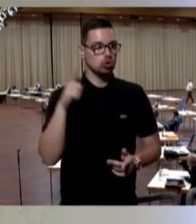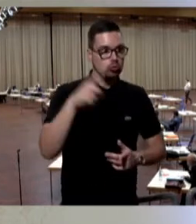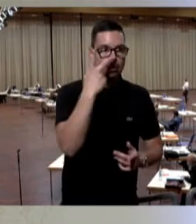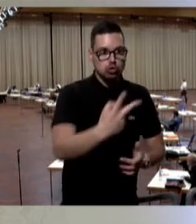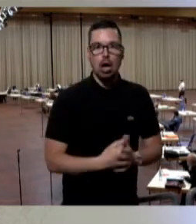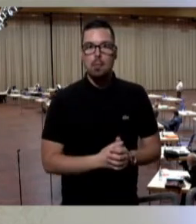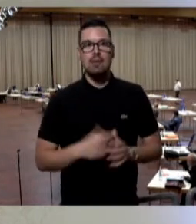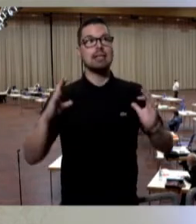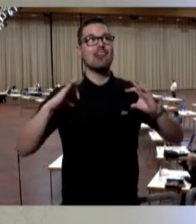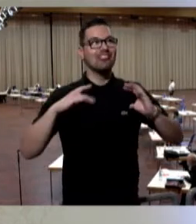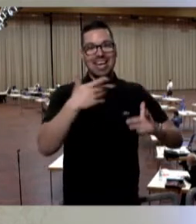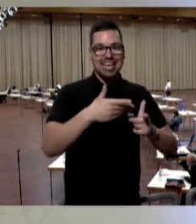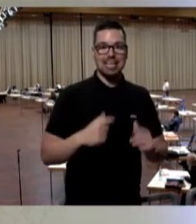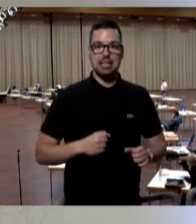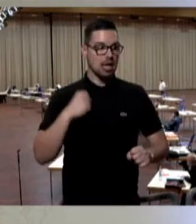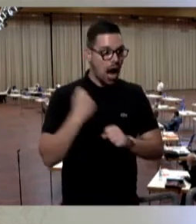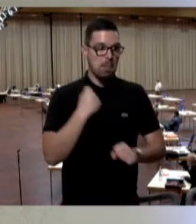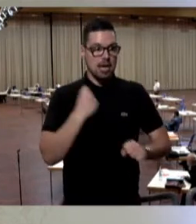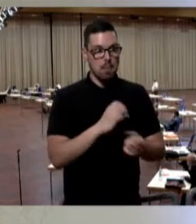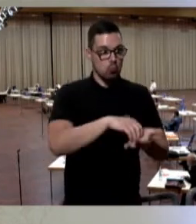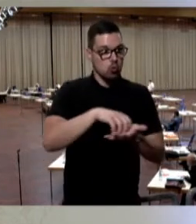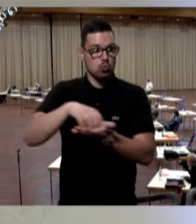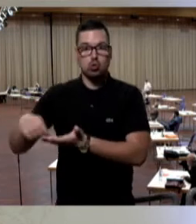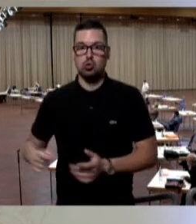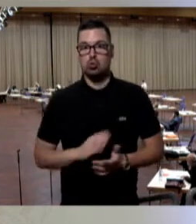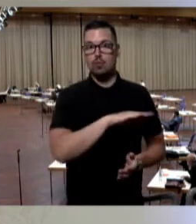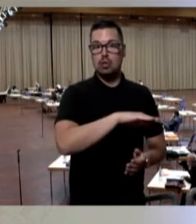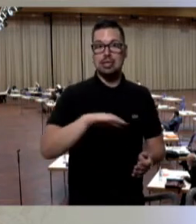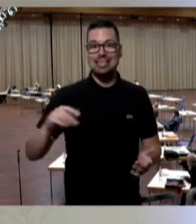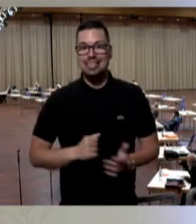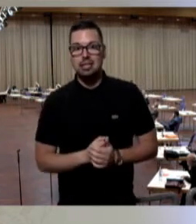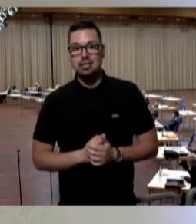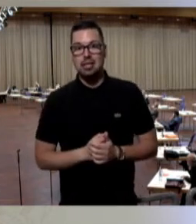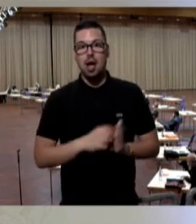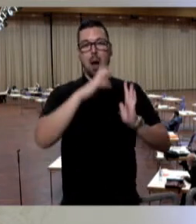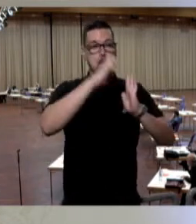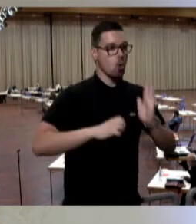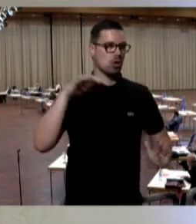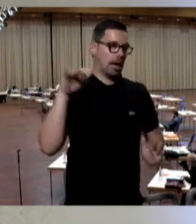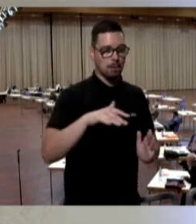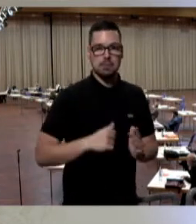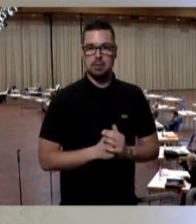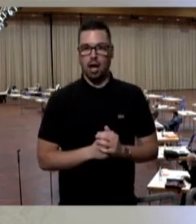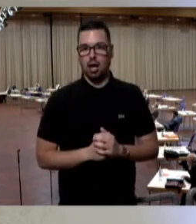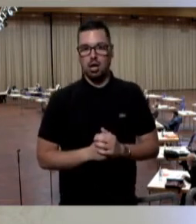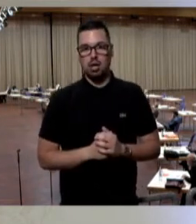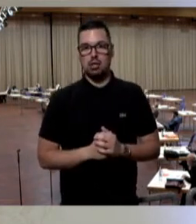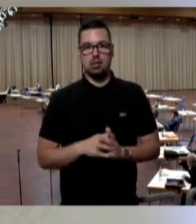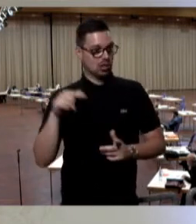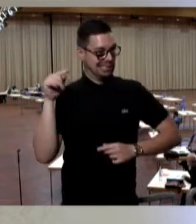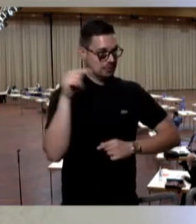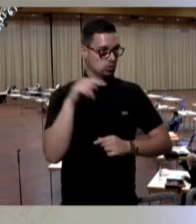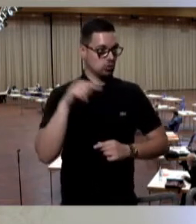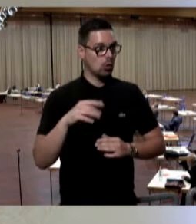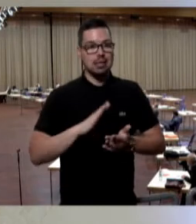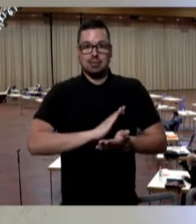jetzt in den Ferien läuft. Da wird für die Kinder der Mitarbeiterinnen und Mitarbeiter ein Programm aufgelegt. Da wird das, was